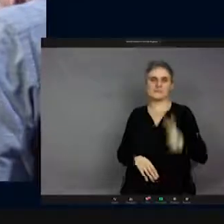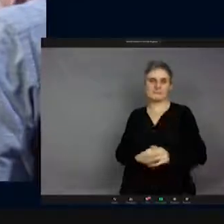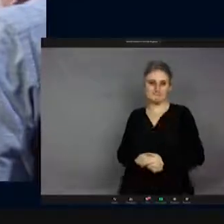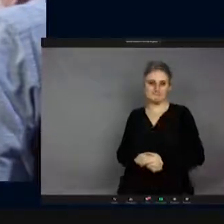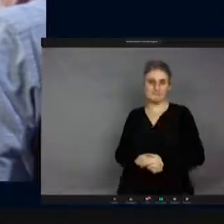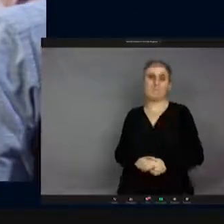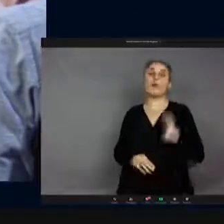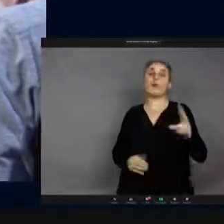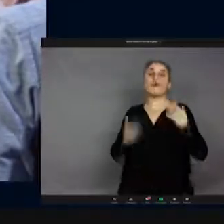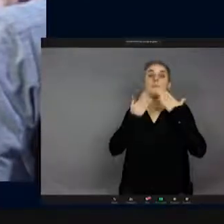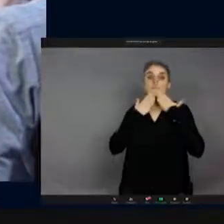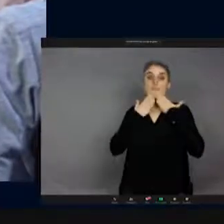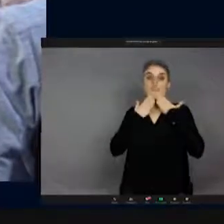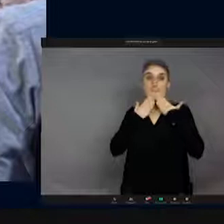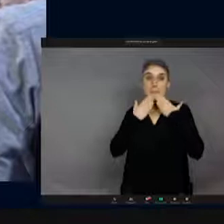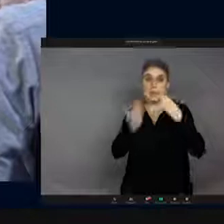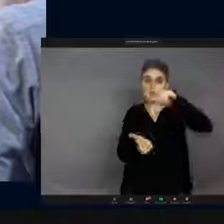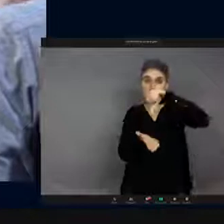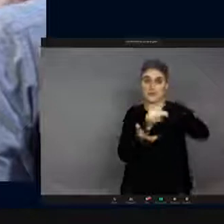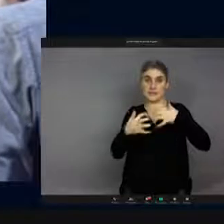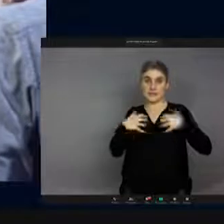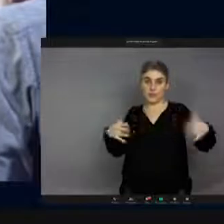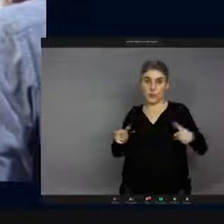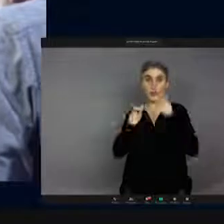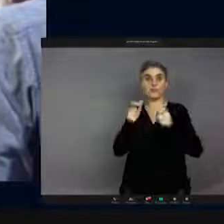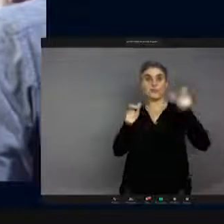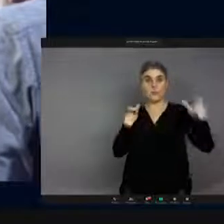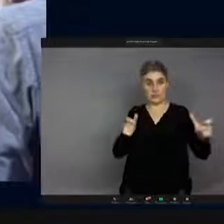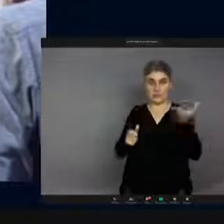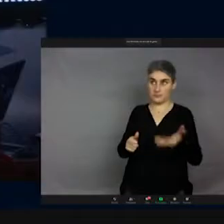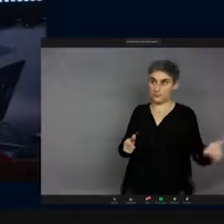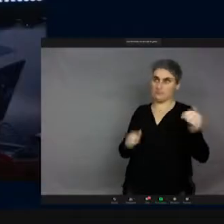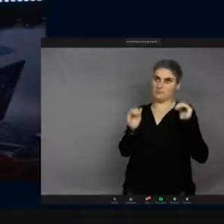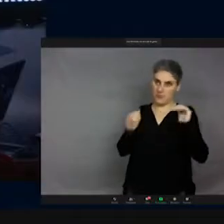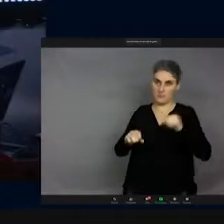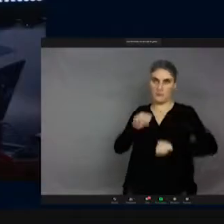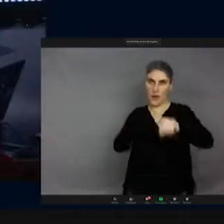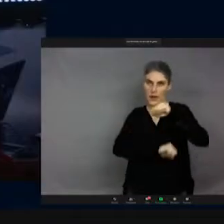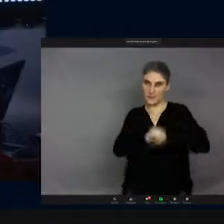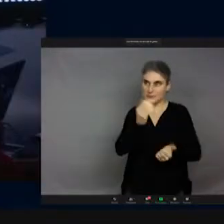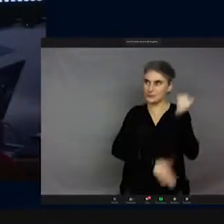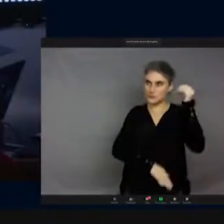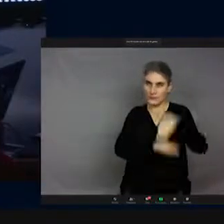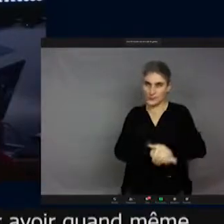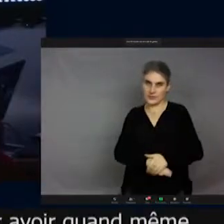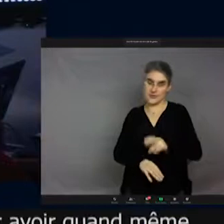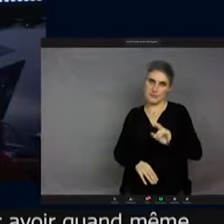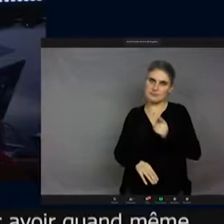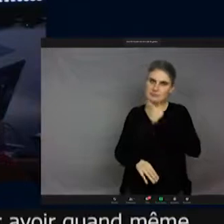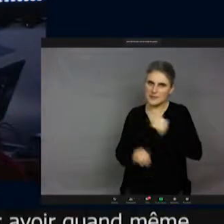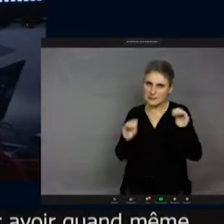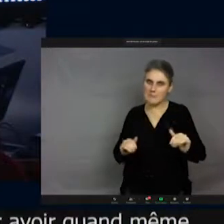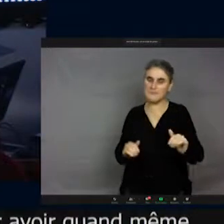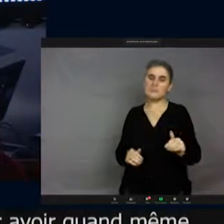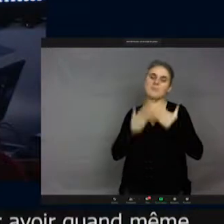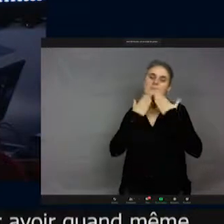merci à la Cité des Sciences et de'Industrie pour avoir quand même organisé cette journée. Ce n'était pas facile. Merci